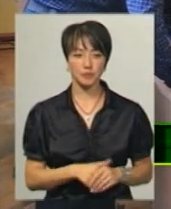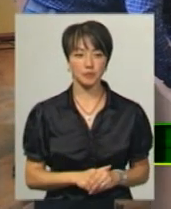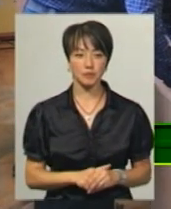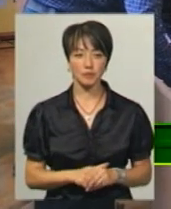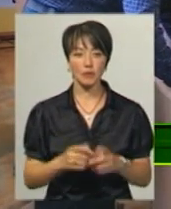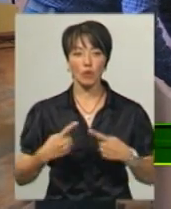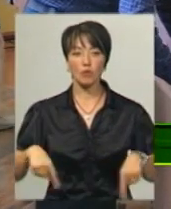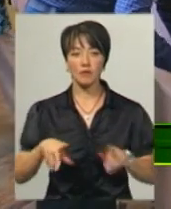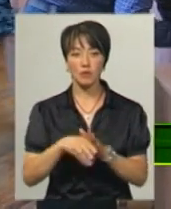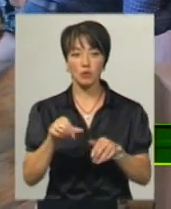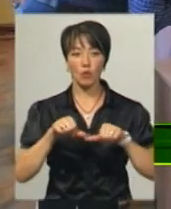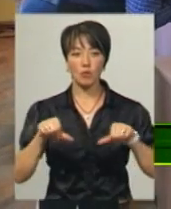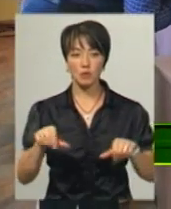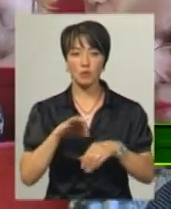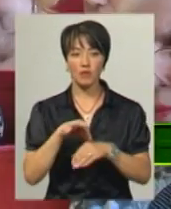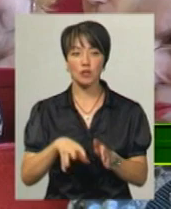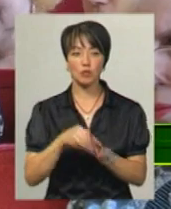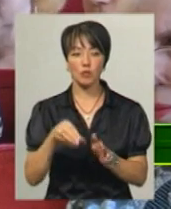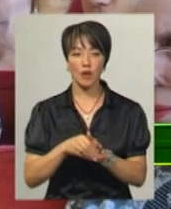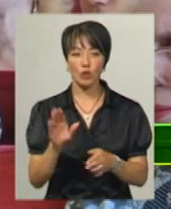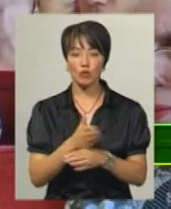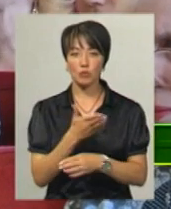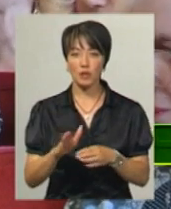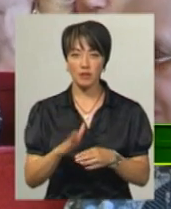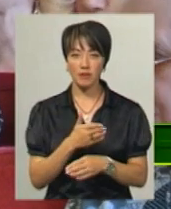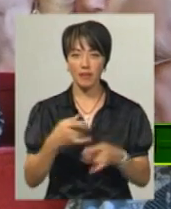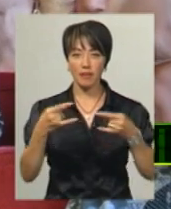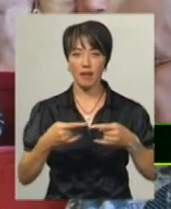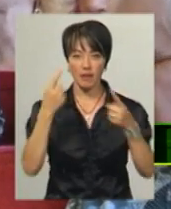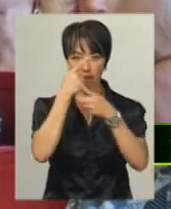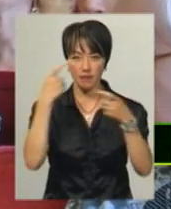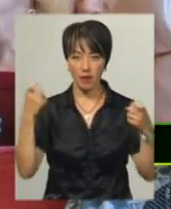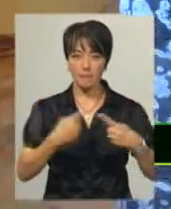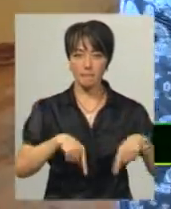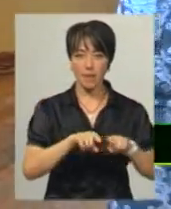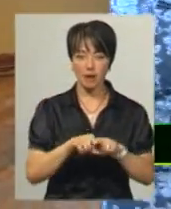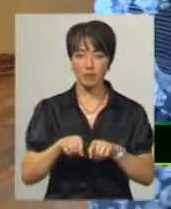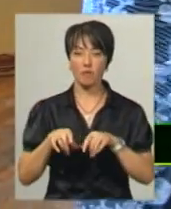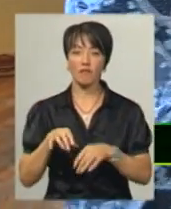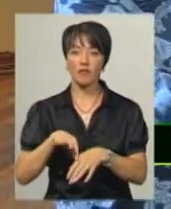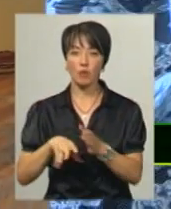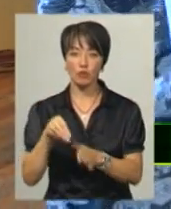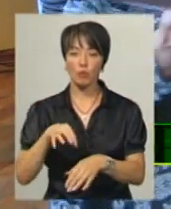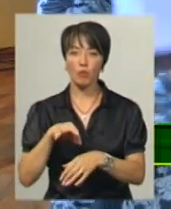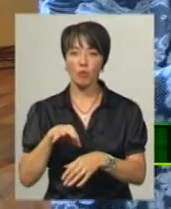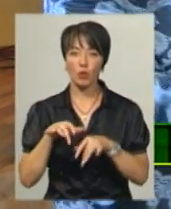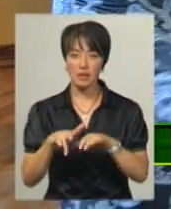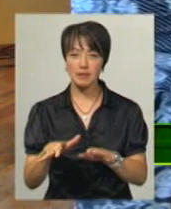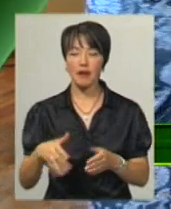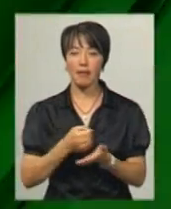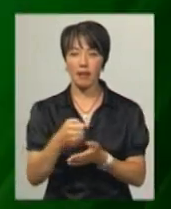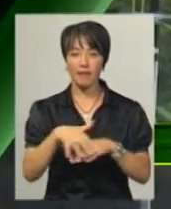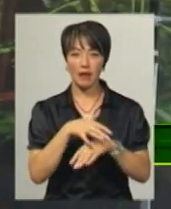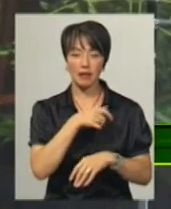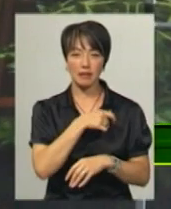Окружна виборча комісія провела жеребкування з розподілення ТЛФІРу партіям, суб'єктам виборчого процесу та кандидатам у нардепи Хмельницькій